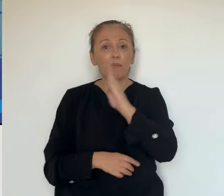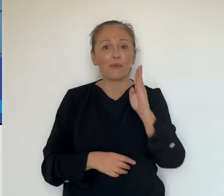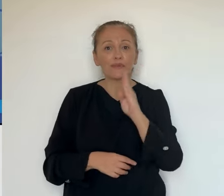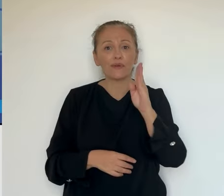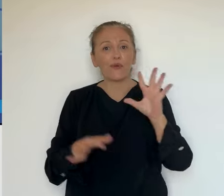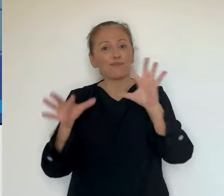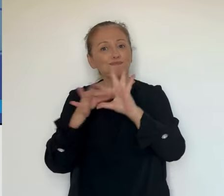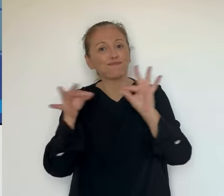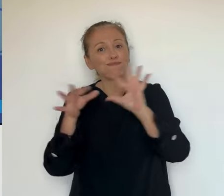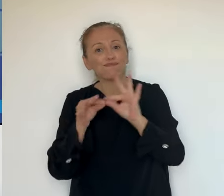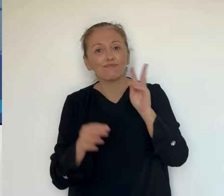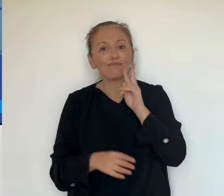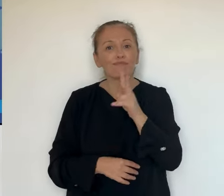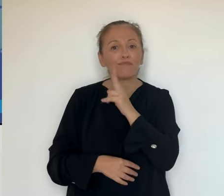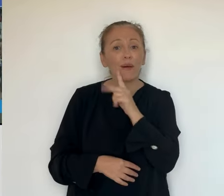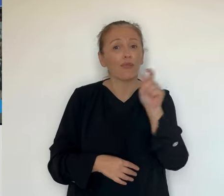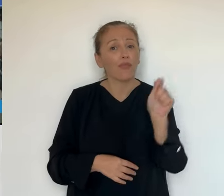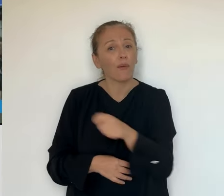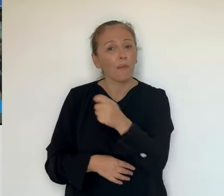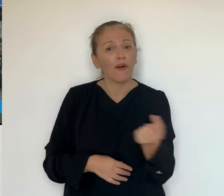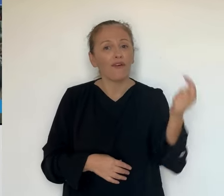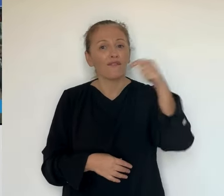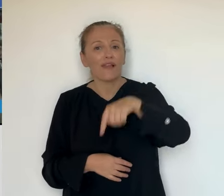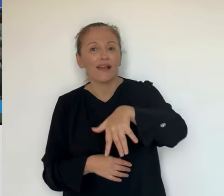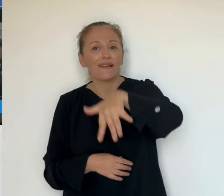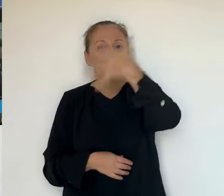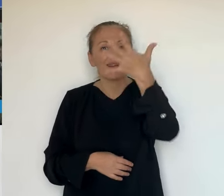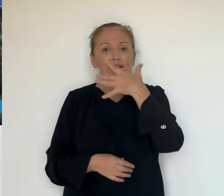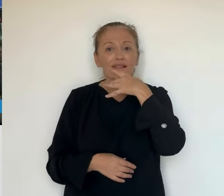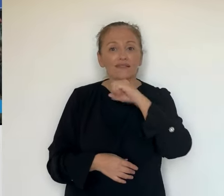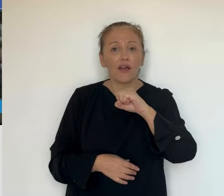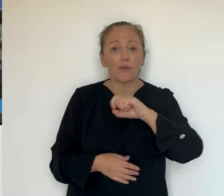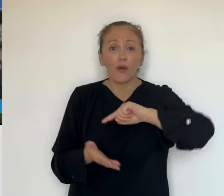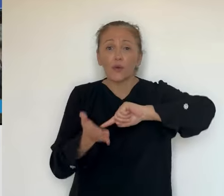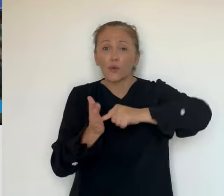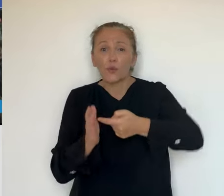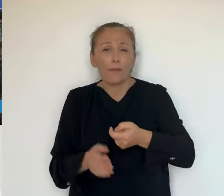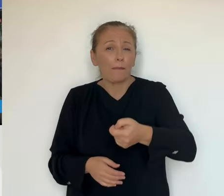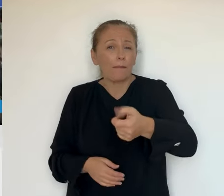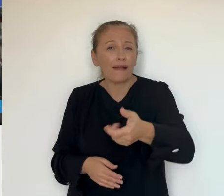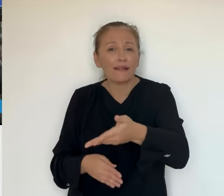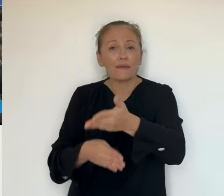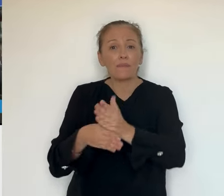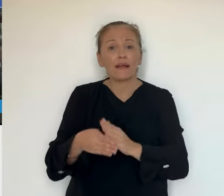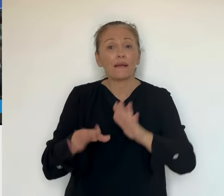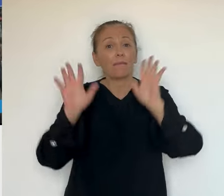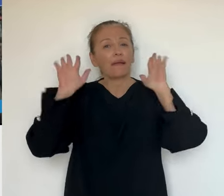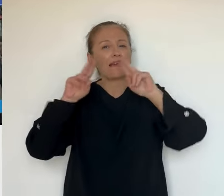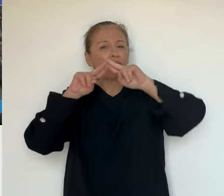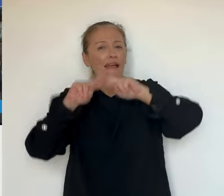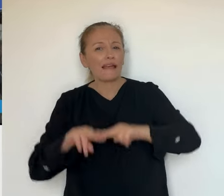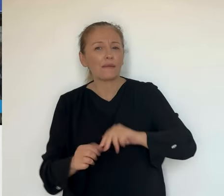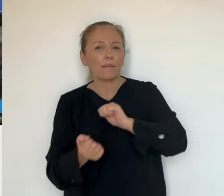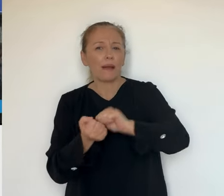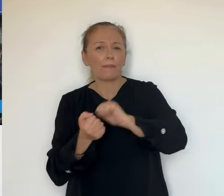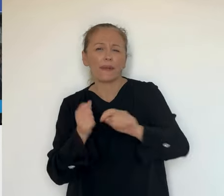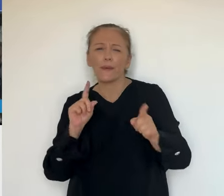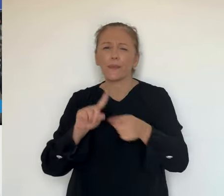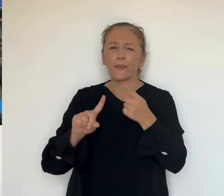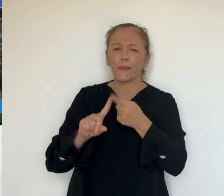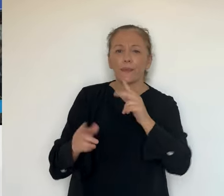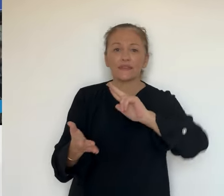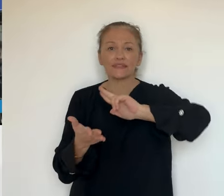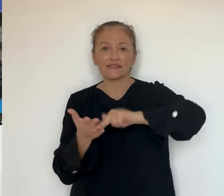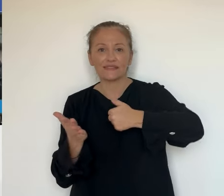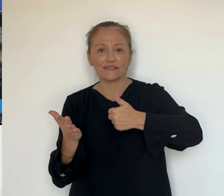Corse le 15 décembre. Toutefois, il y a quelques petits ajustements d'ordre administratif et diplomatique, donc